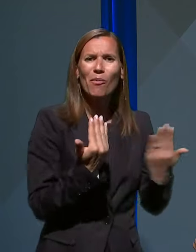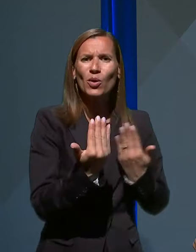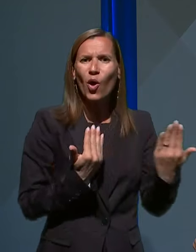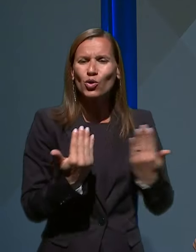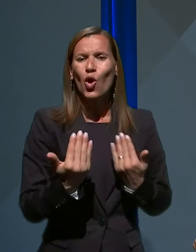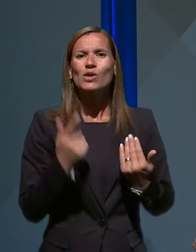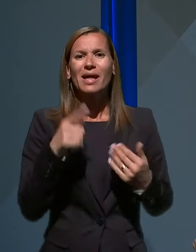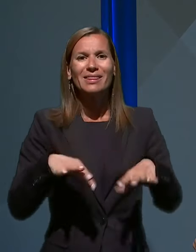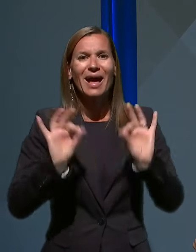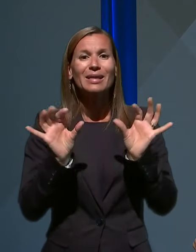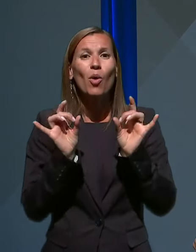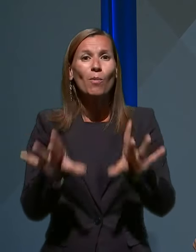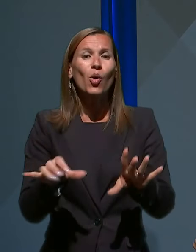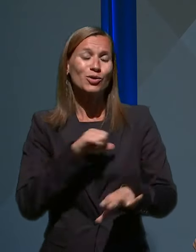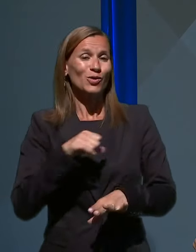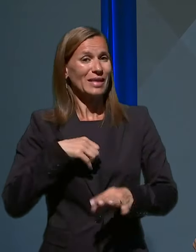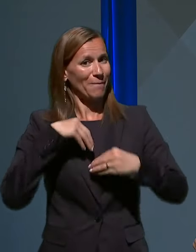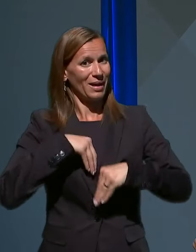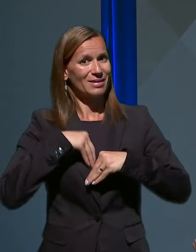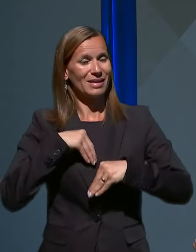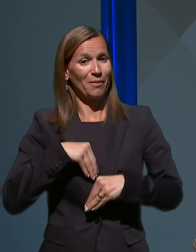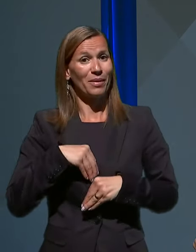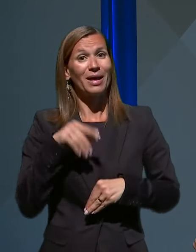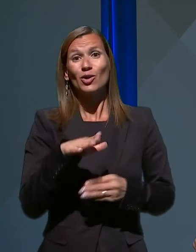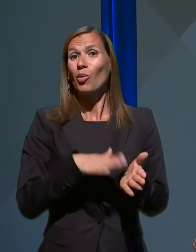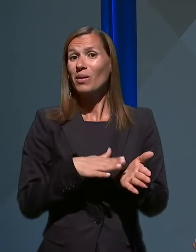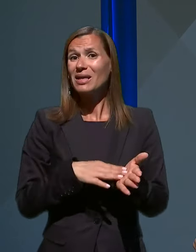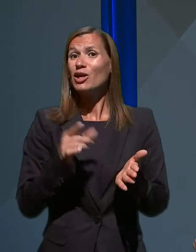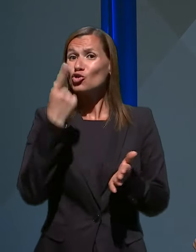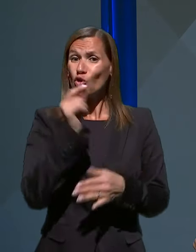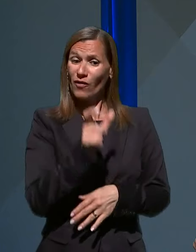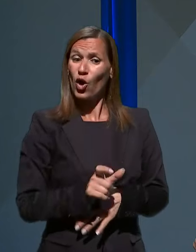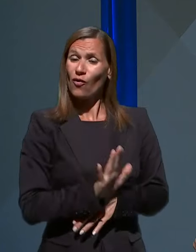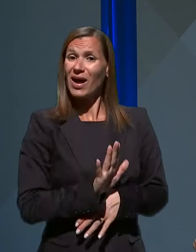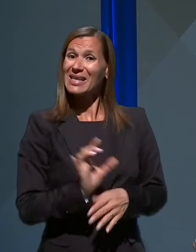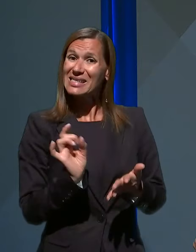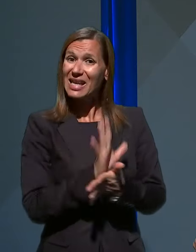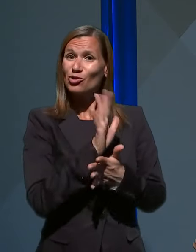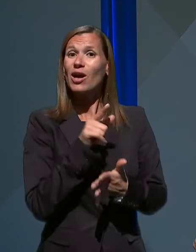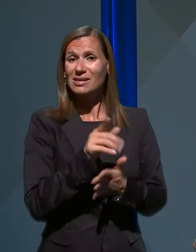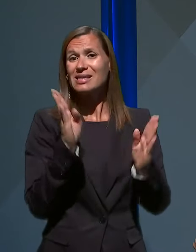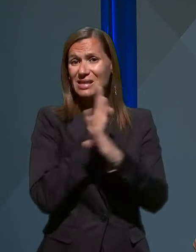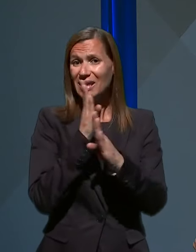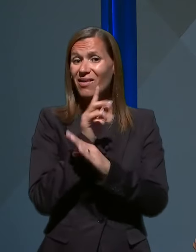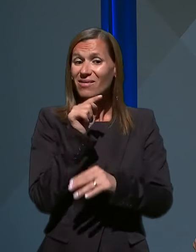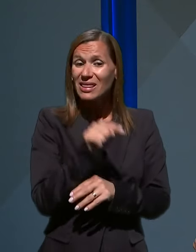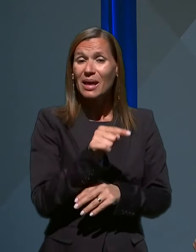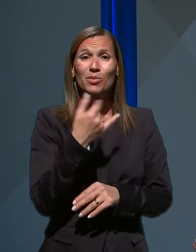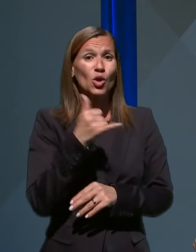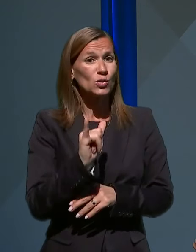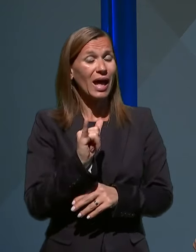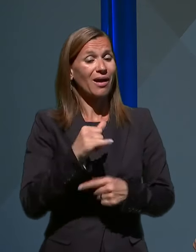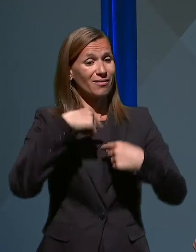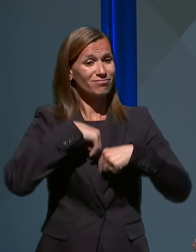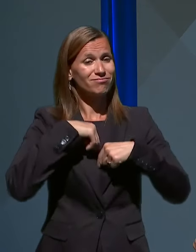sebe, kot pravijo, se človekova sreča skriva prav v tem, da vsak zase najde